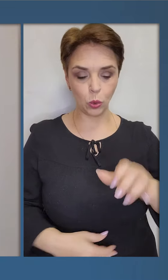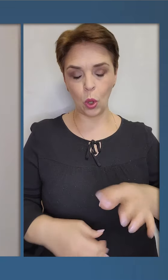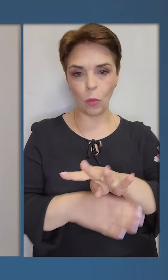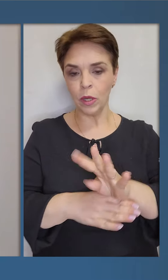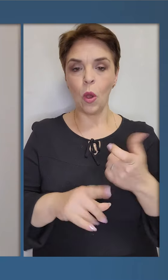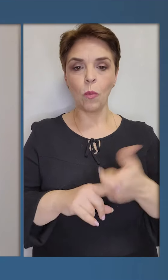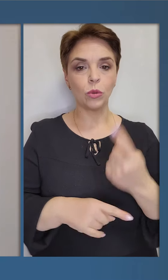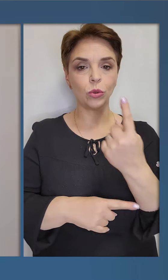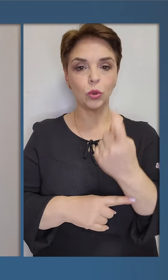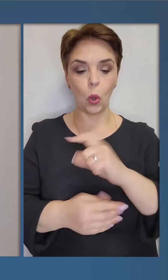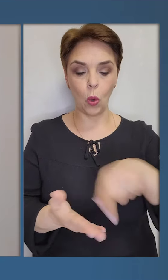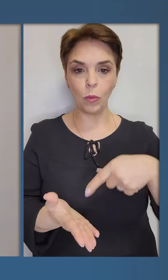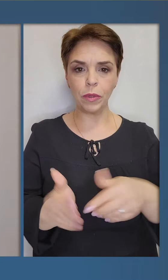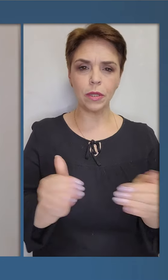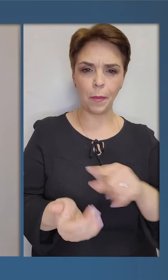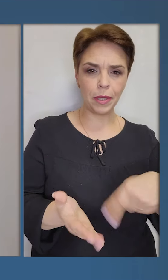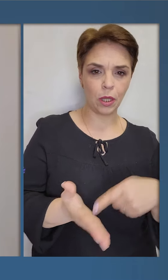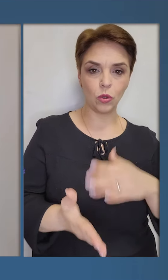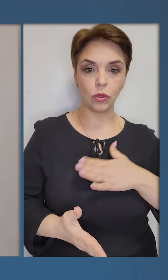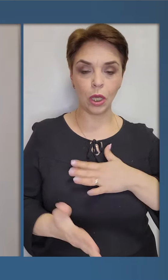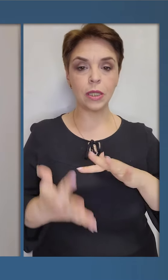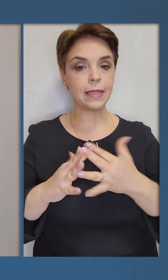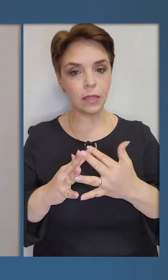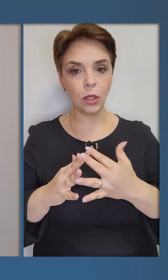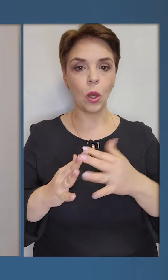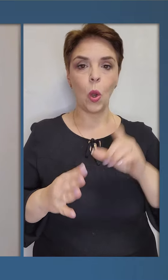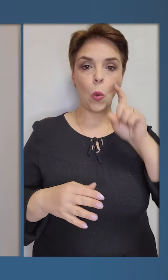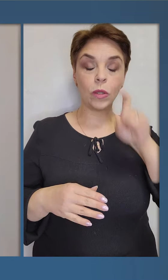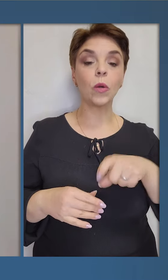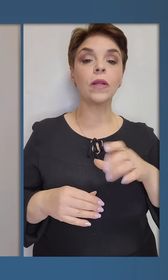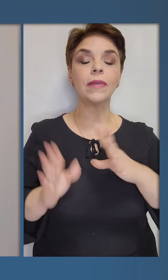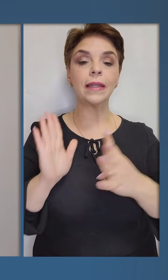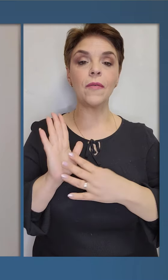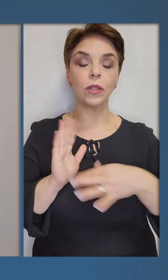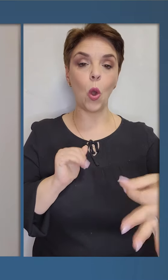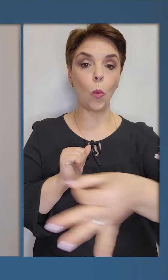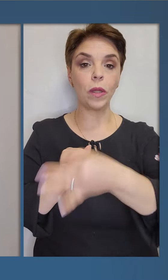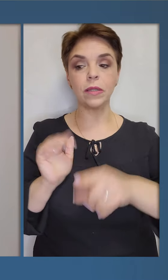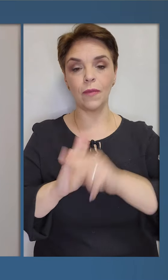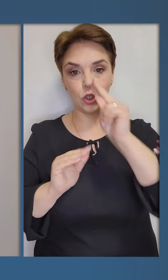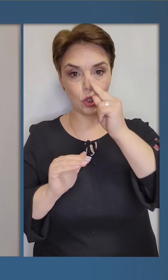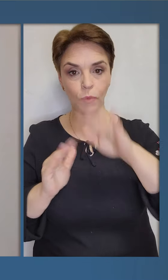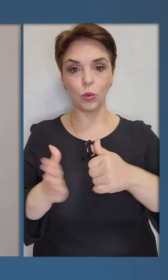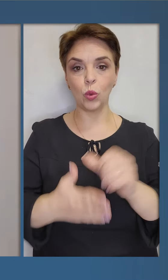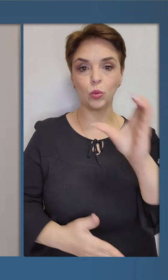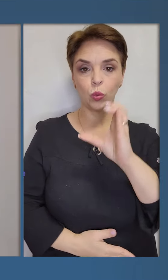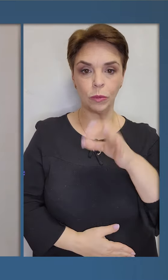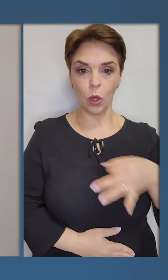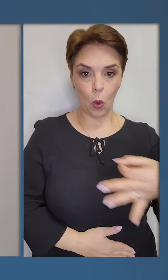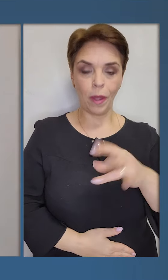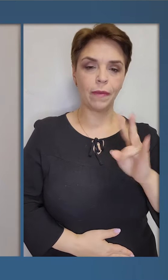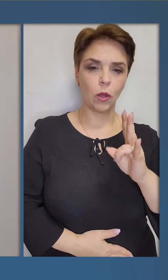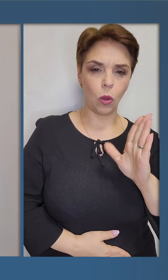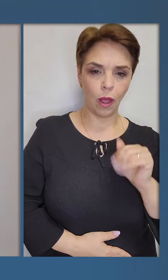нелюди обстріляли понад 100 міст, містечок наших, сіл українських, у 9 областях від Чернігівщини до